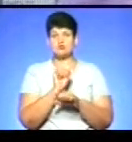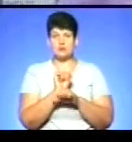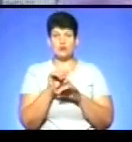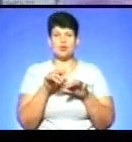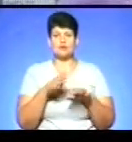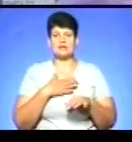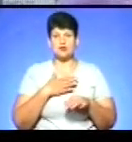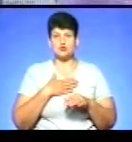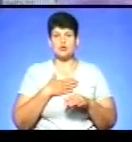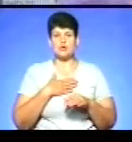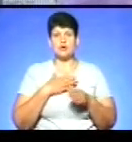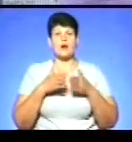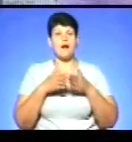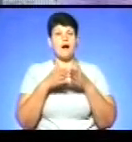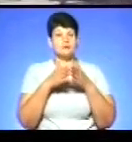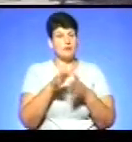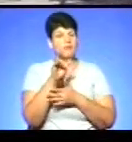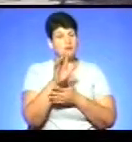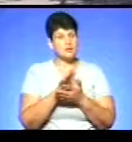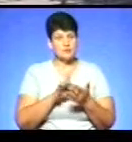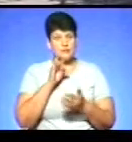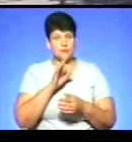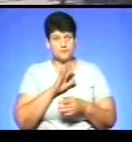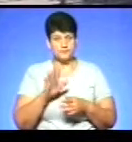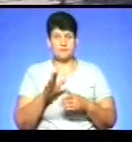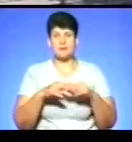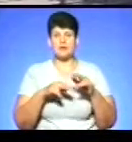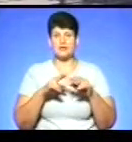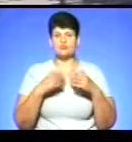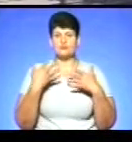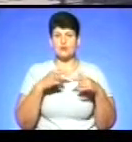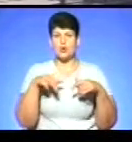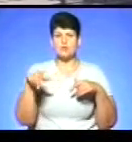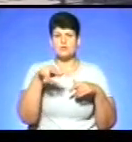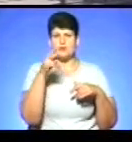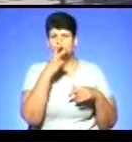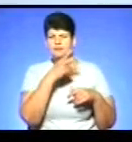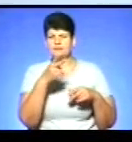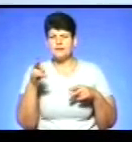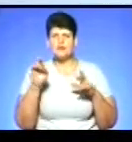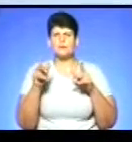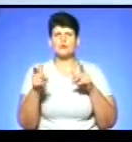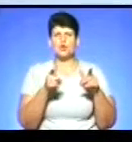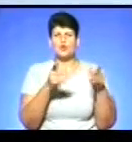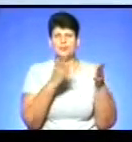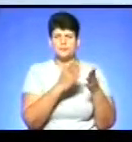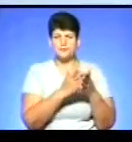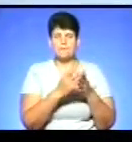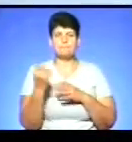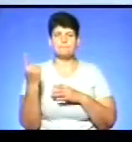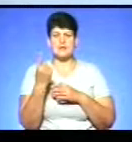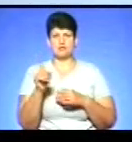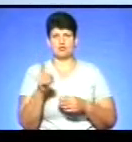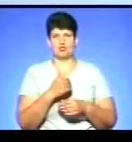катера, тому вибачаємося за незручності. Ми вже практично обійшли пів озера, подивилися, як це все тут підготовлено. Перше, що хочу